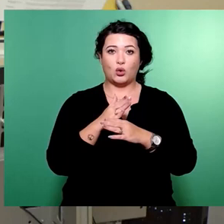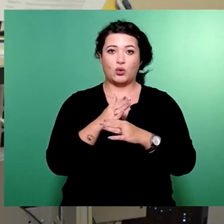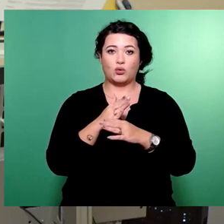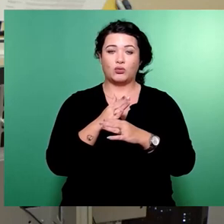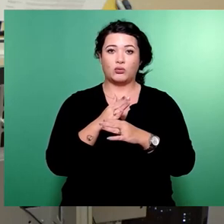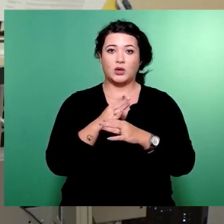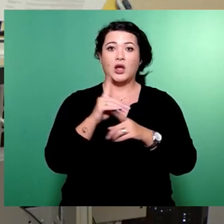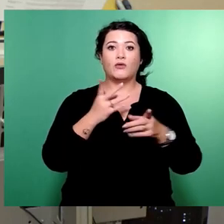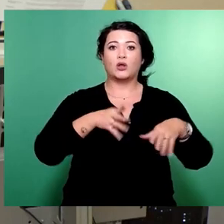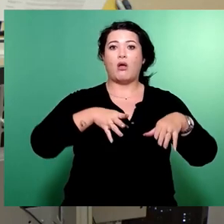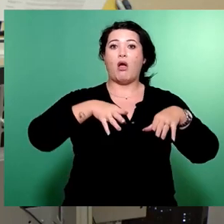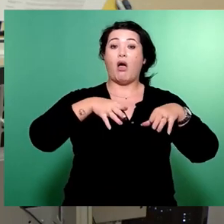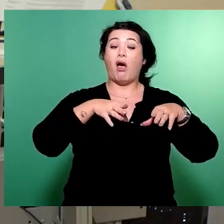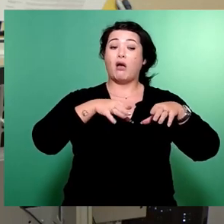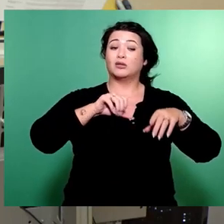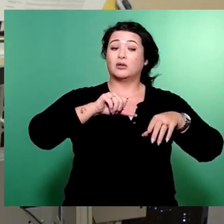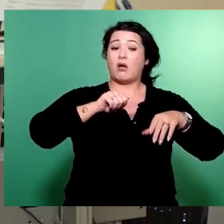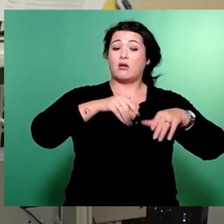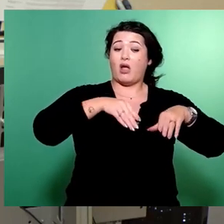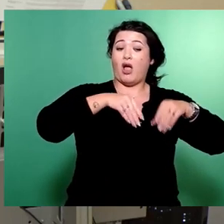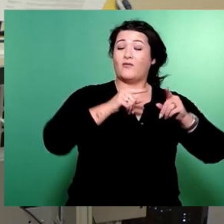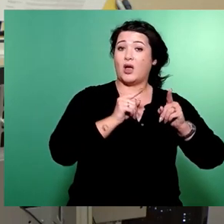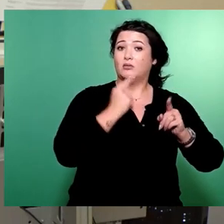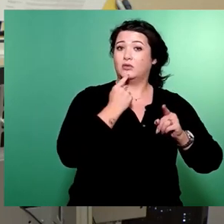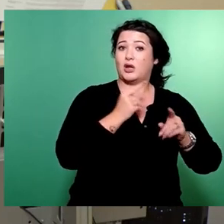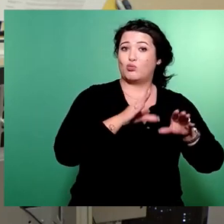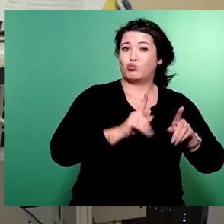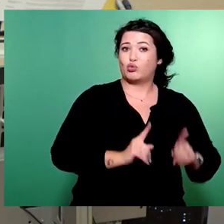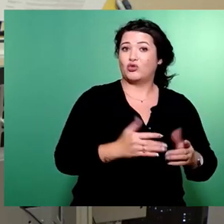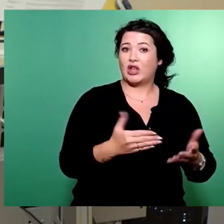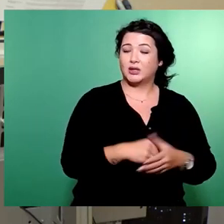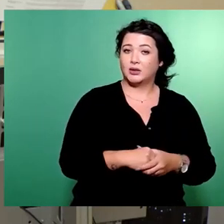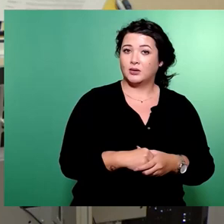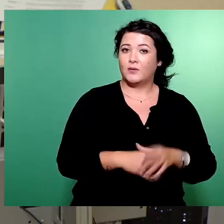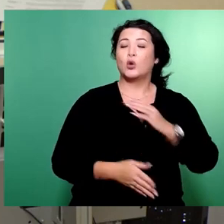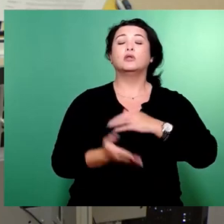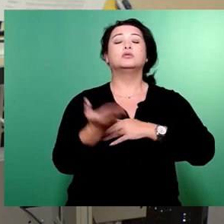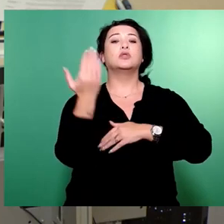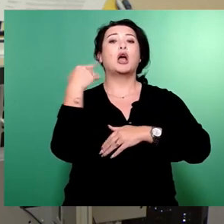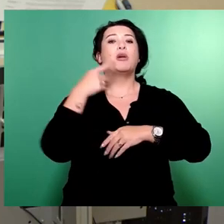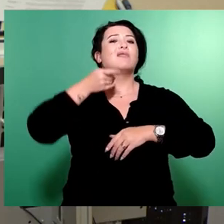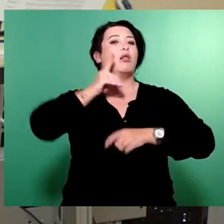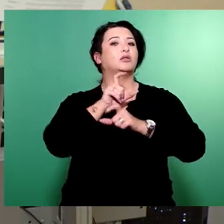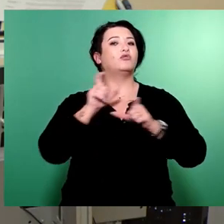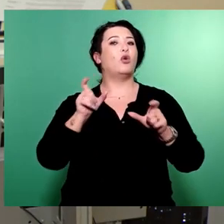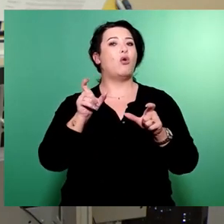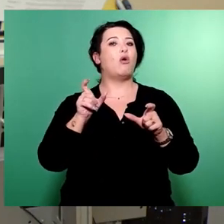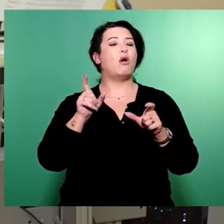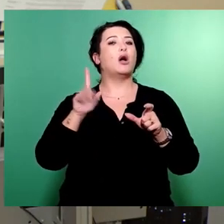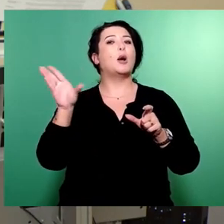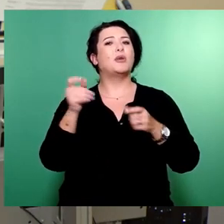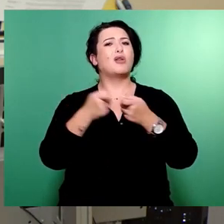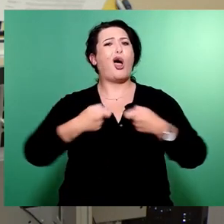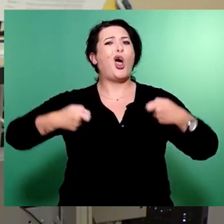Anfang stellen. Wir haben in der vergangenen Woche mit den bundesweiten